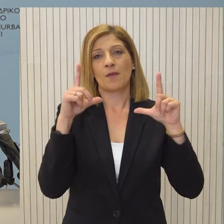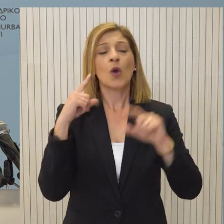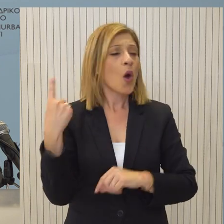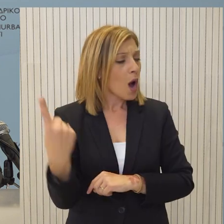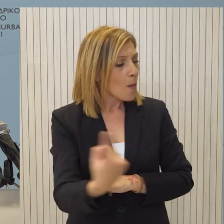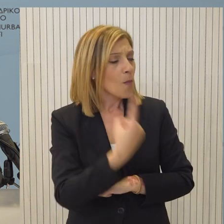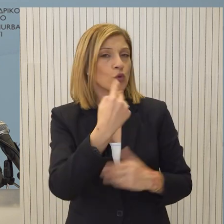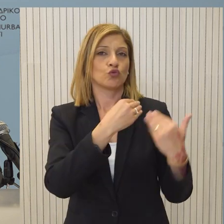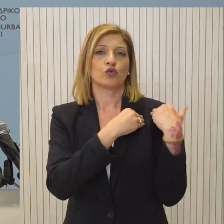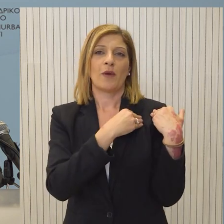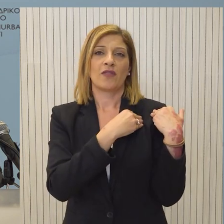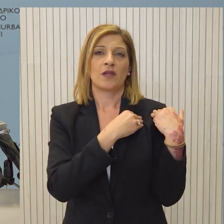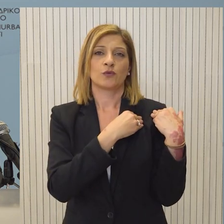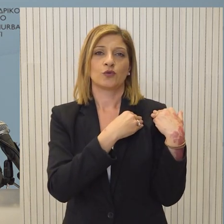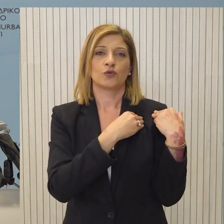όλες τις αρμόδιες αρχές